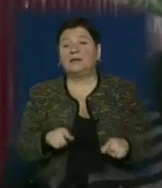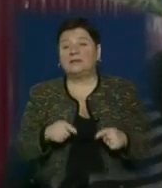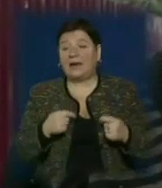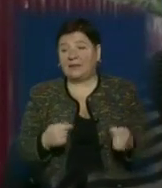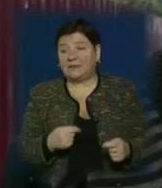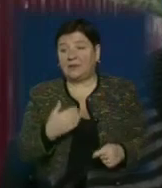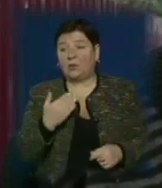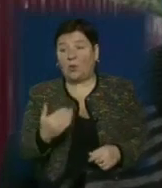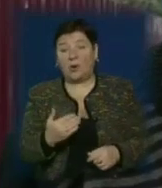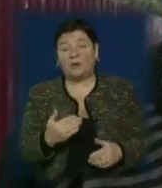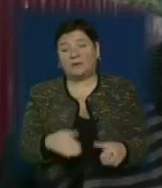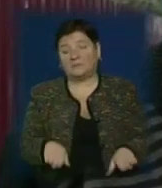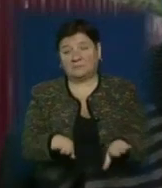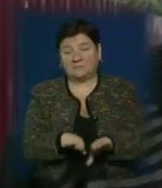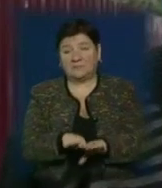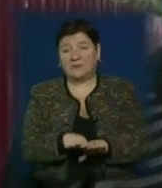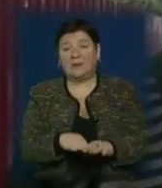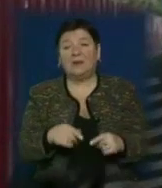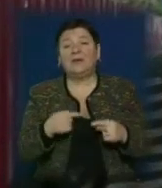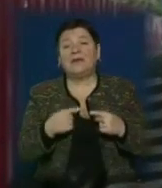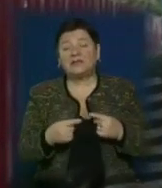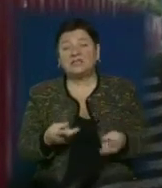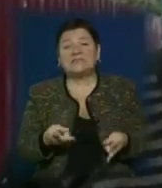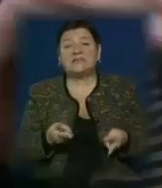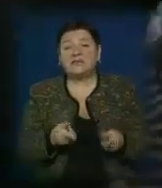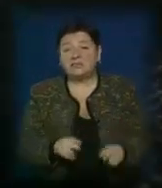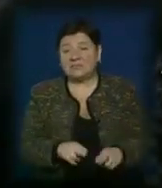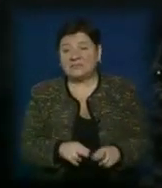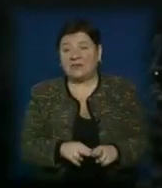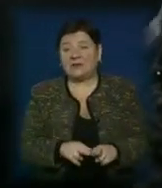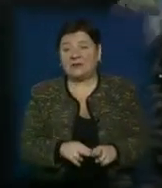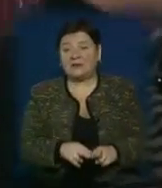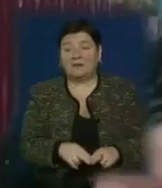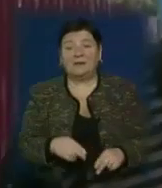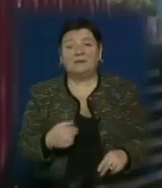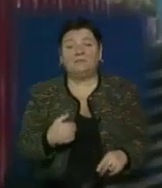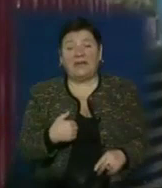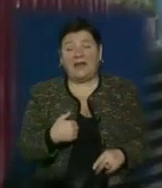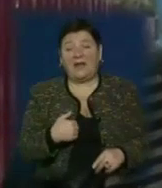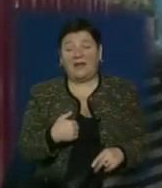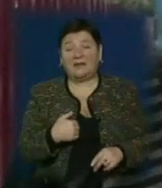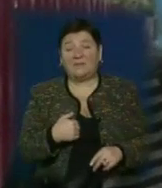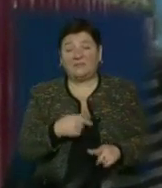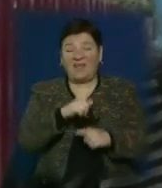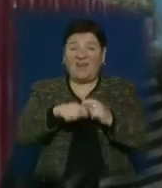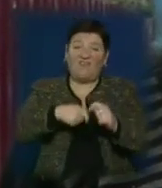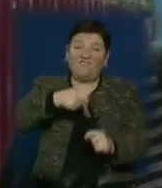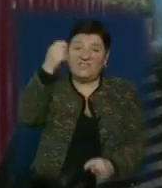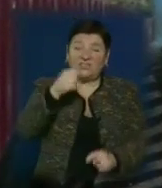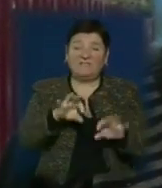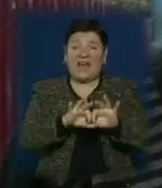почав палкою, почав мене вішати. Так мене завішав на мотузку,